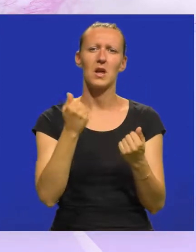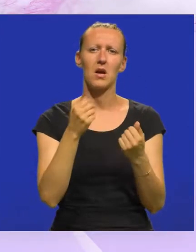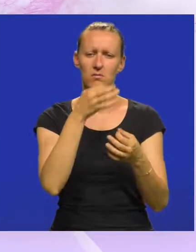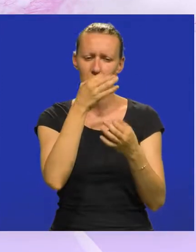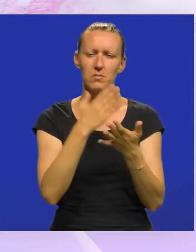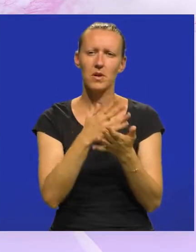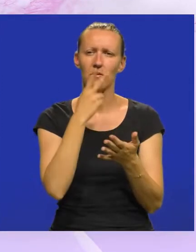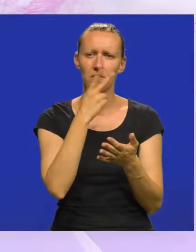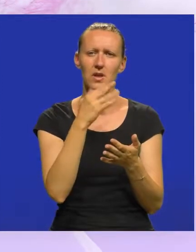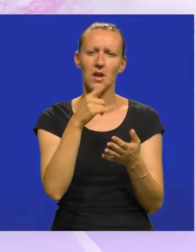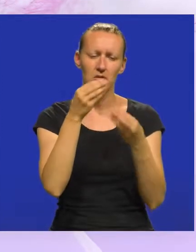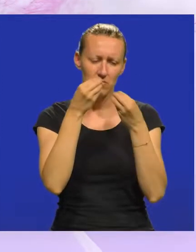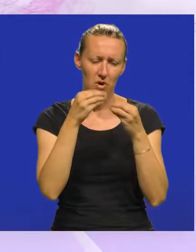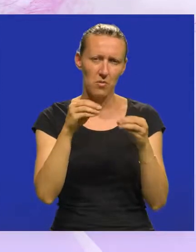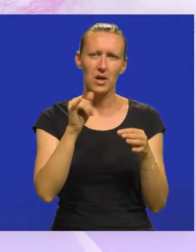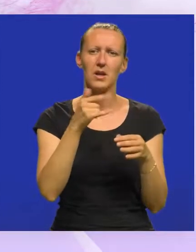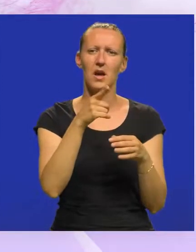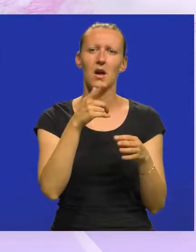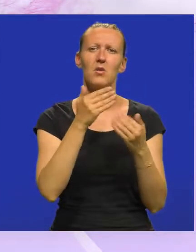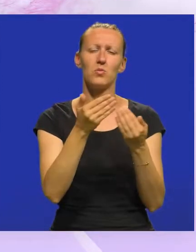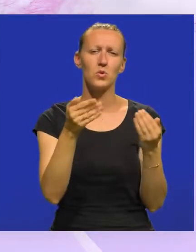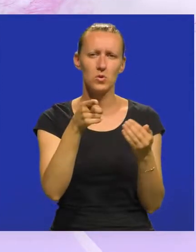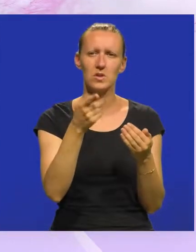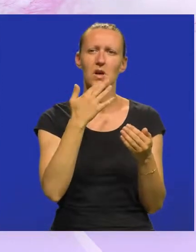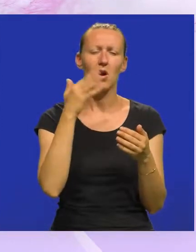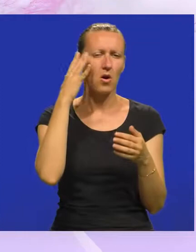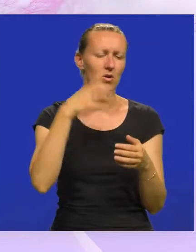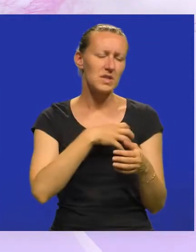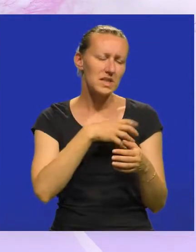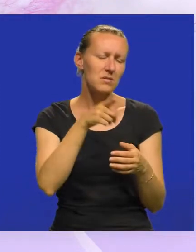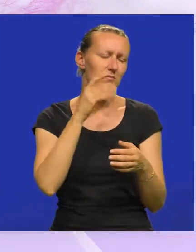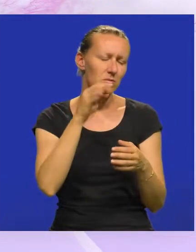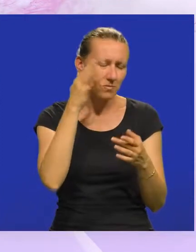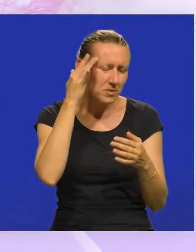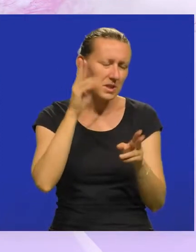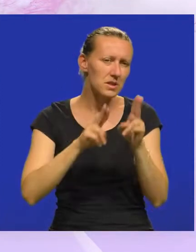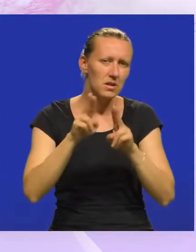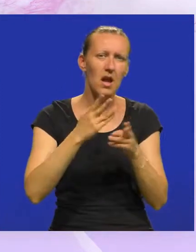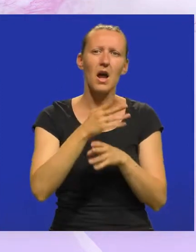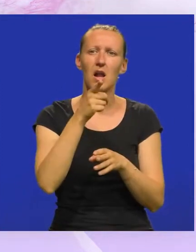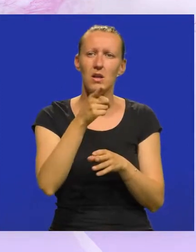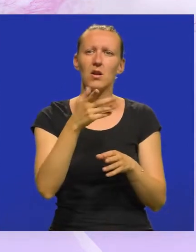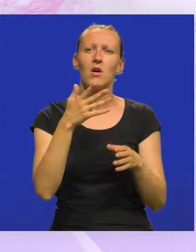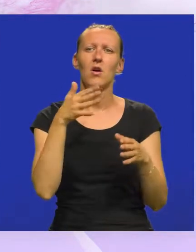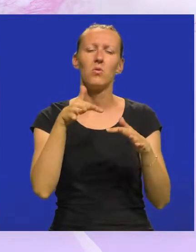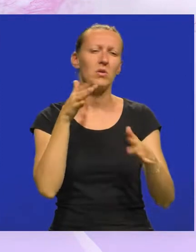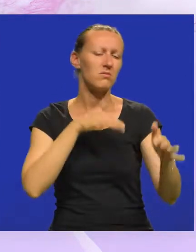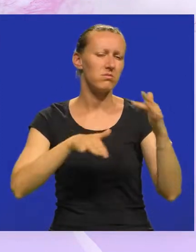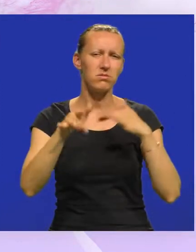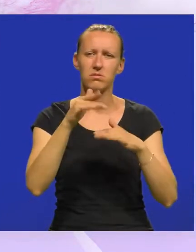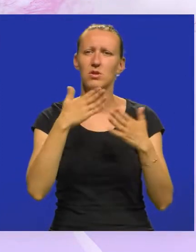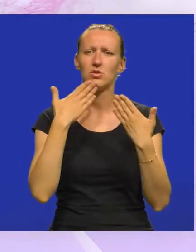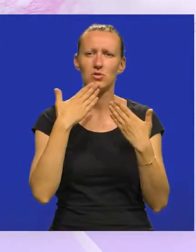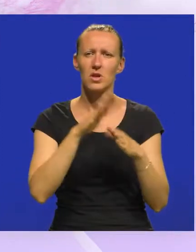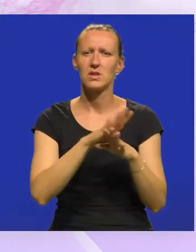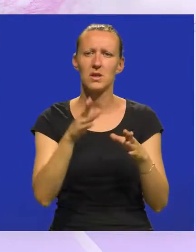istraženi i bilo vidljivo da oni propadaju, premda ih je Arheološki muzej kao skrbnik održavao, ali jednostavno ta fluktuacija broja posjetitelja ovdje je